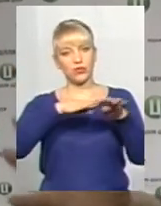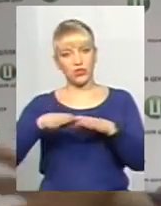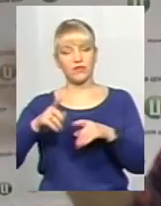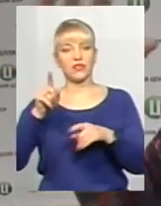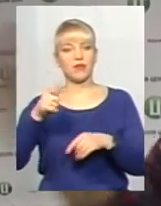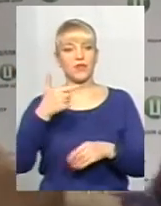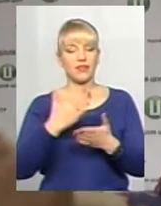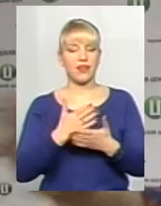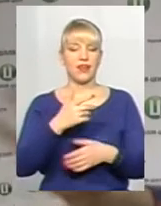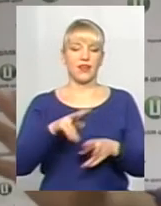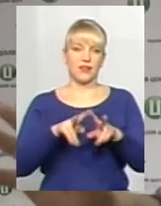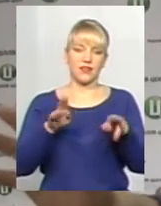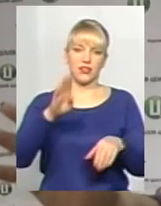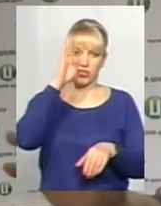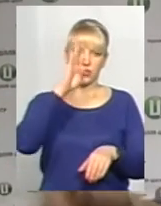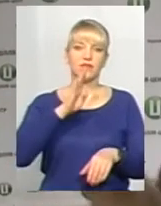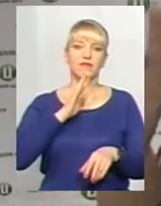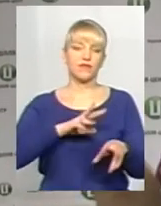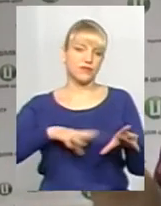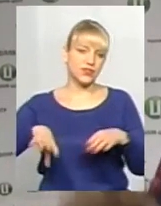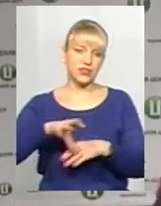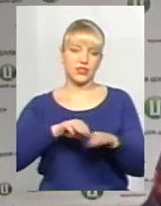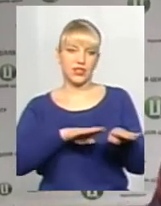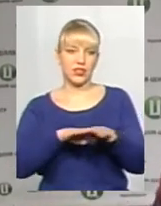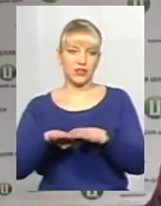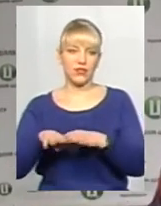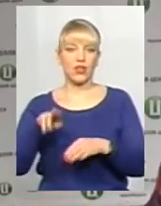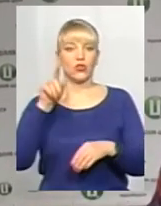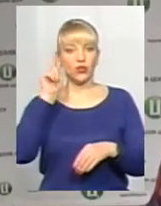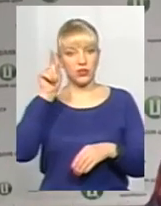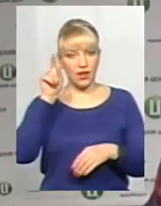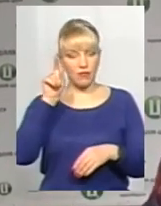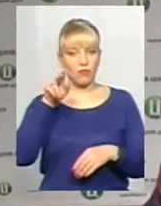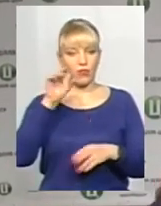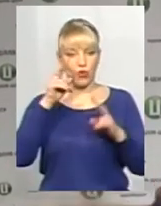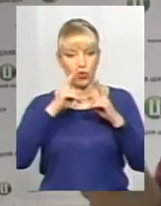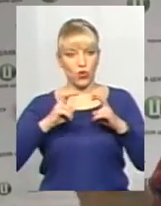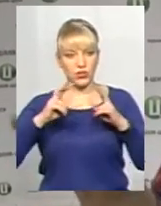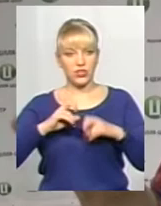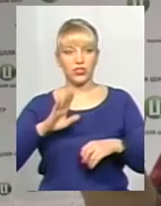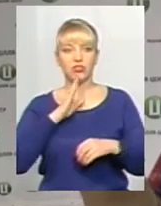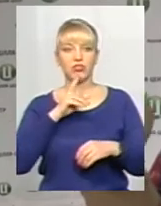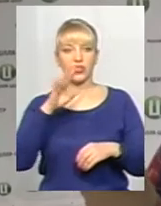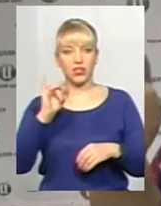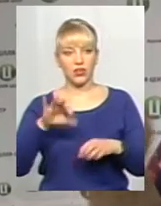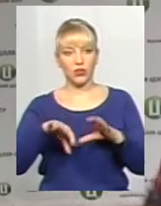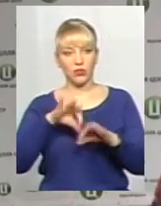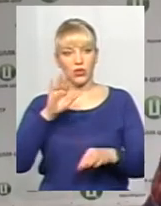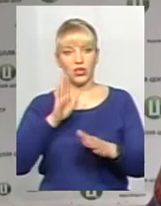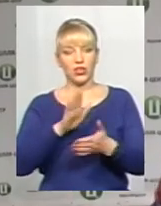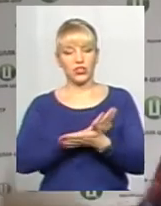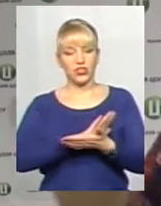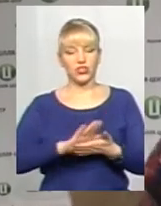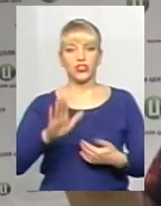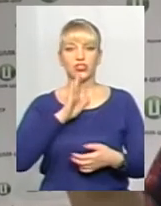що і чоловіки, і жінки рівні у всьому, то там, до речі, по дослідженнях останніх, жінки обирають суто жіночі